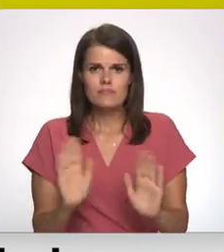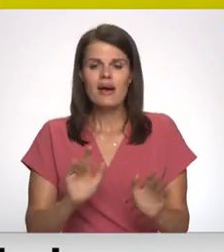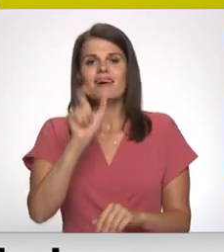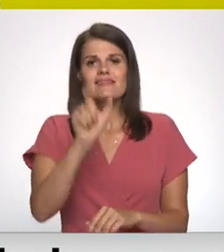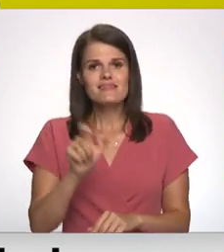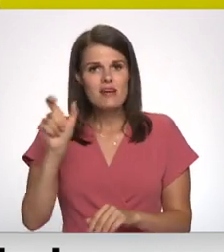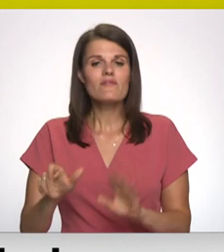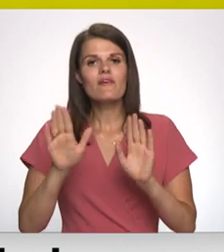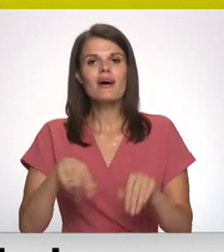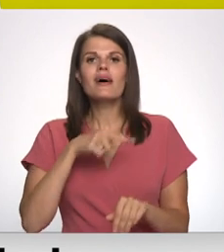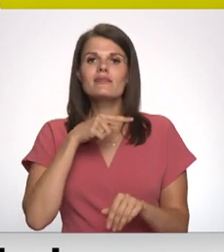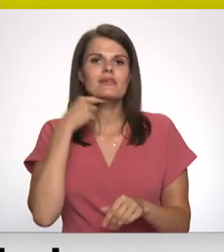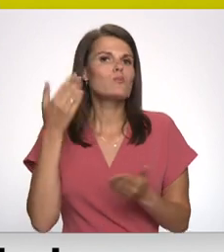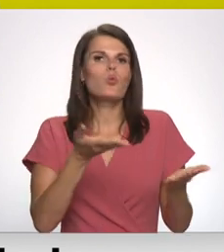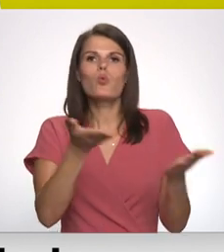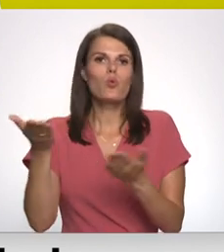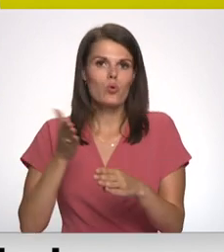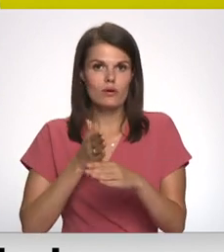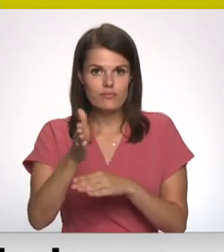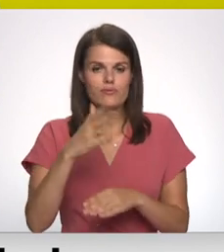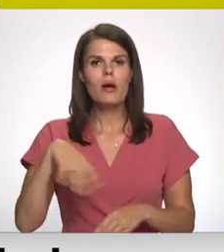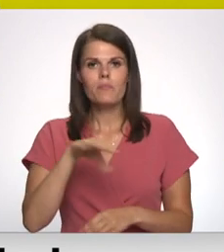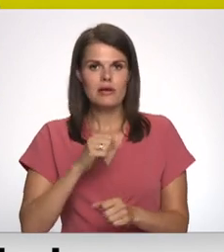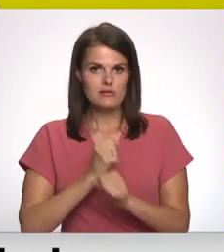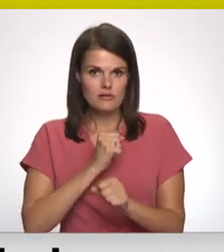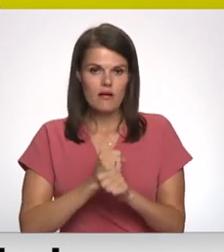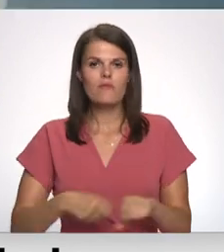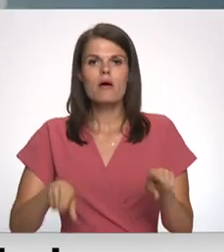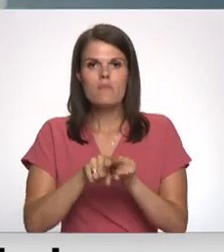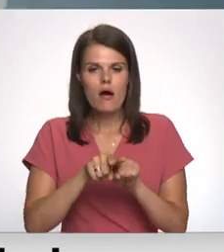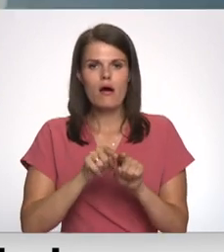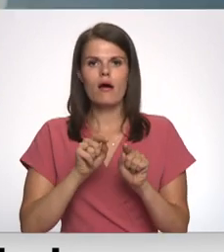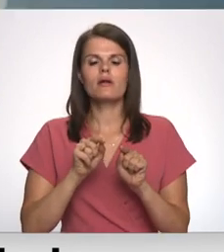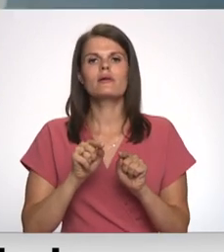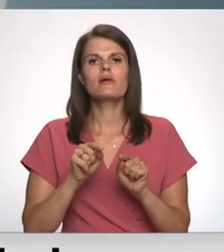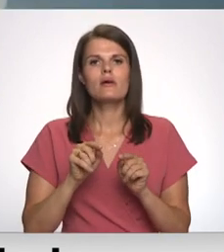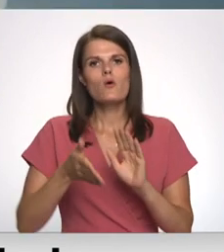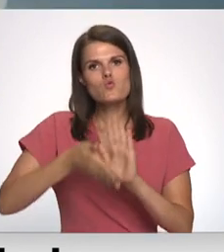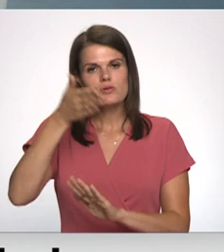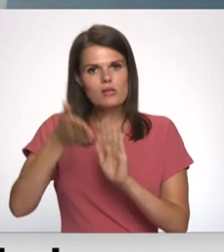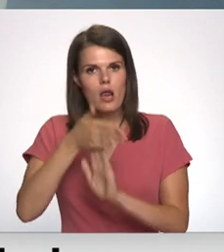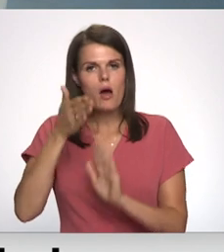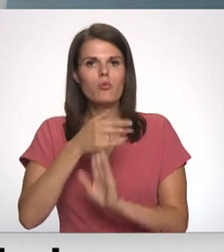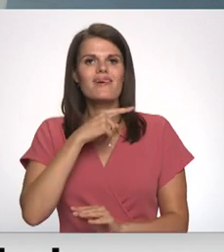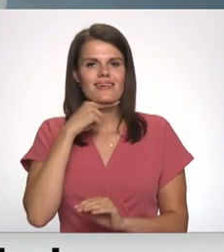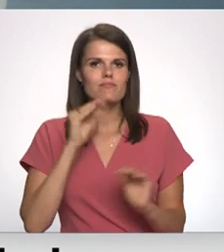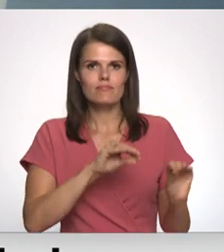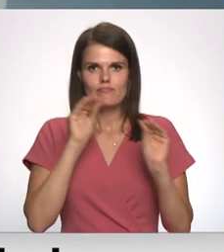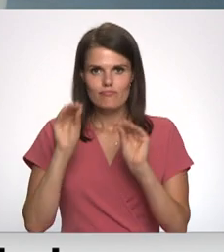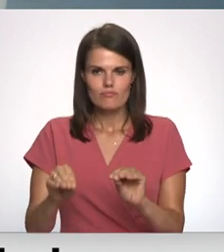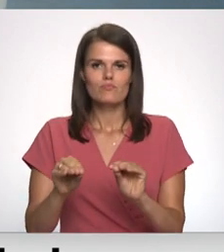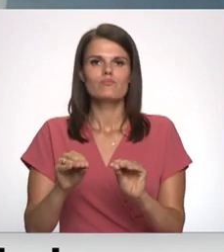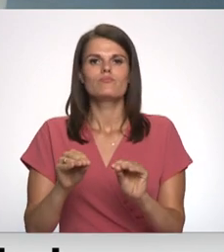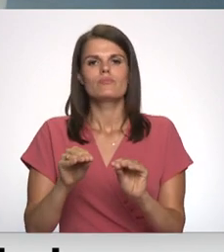doties, kur viņš vēlas. Un mēs strādājam arī pie nākošā uzlabojuma, kas mums varētu nākt